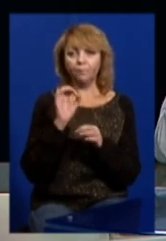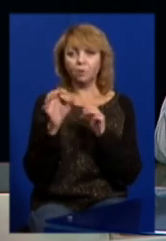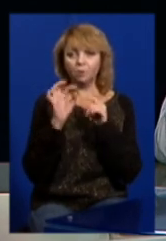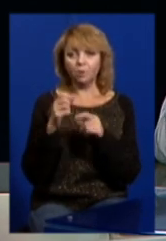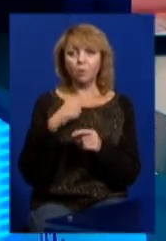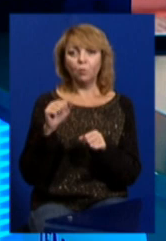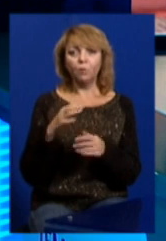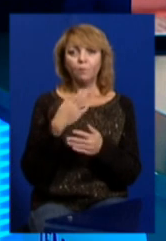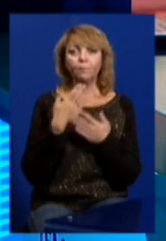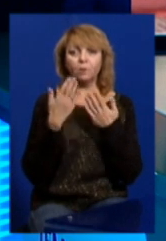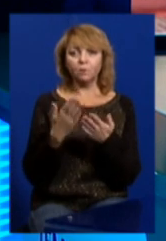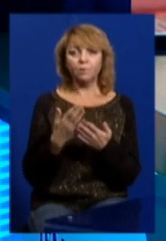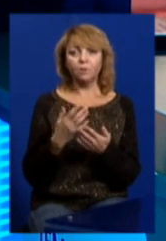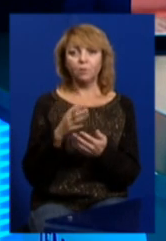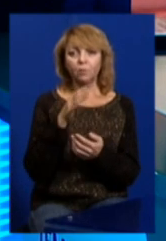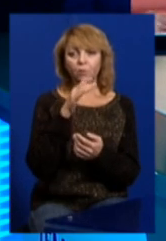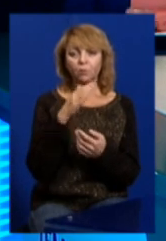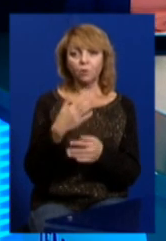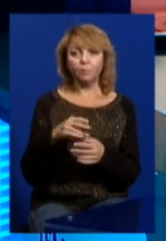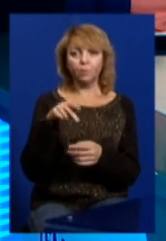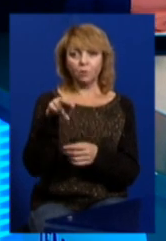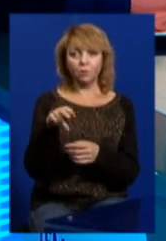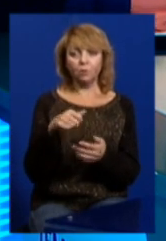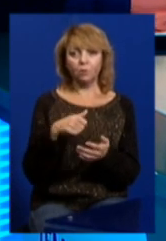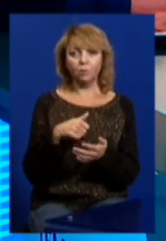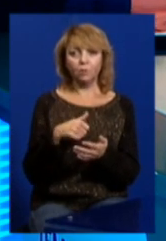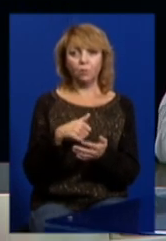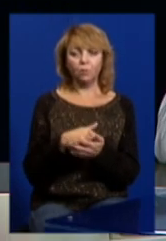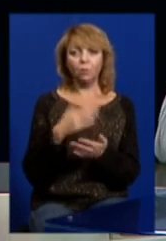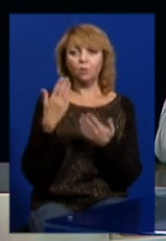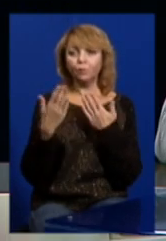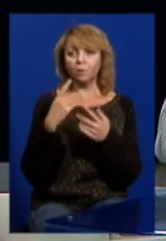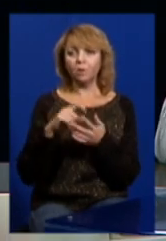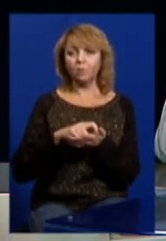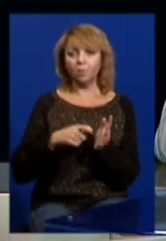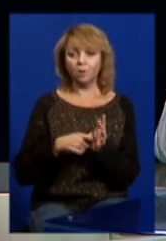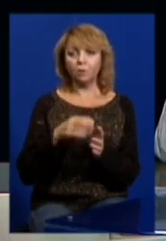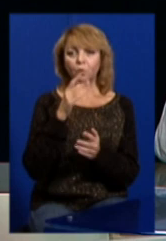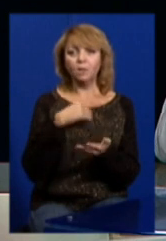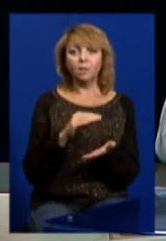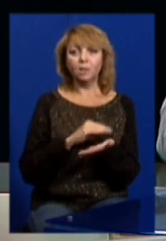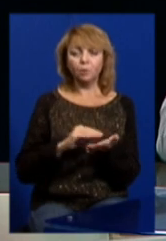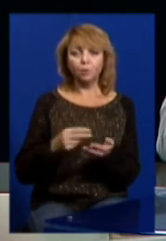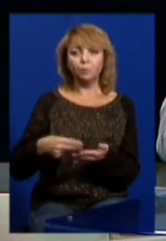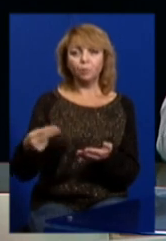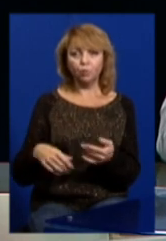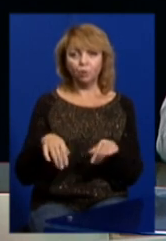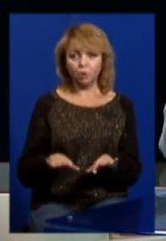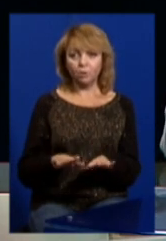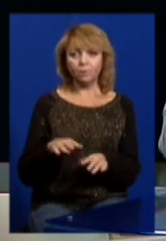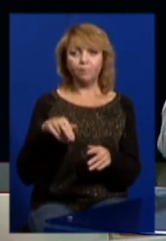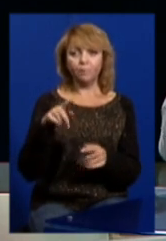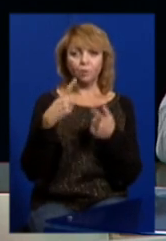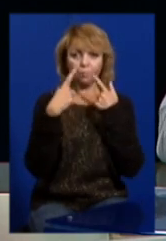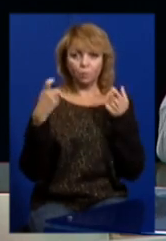тільки можу висловити, коли піду до нарадчої кімнати, коли напишу, підпишу рішення, вийду,